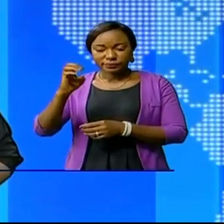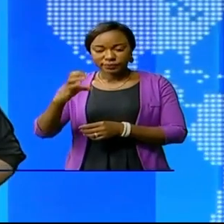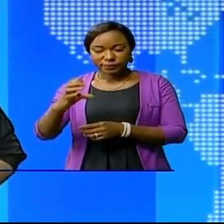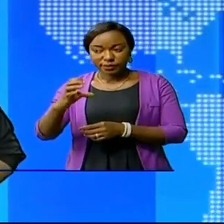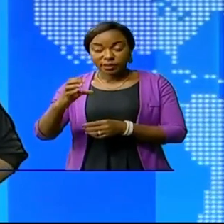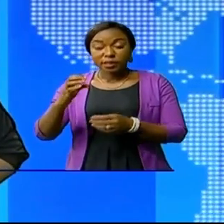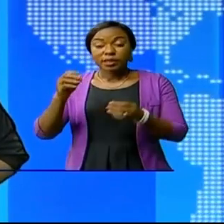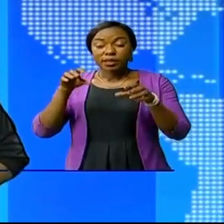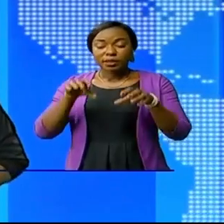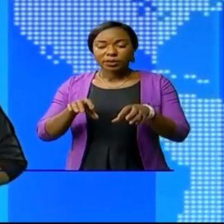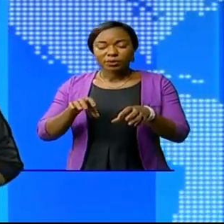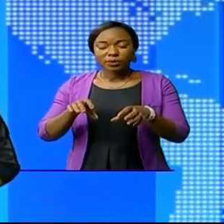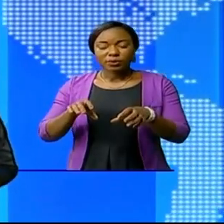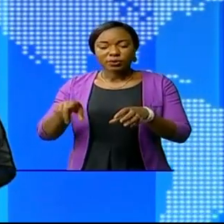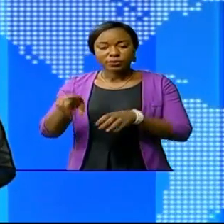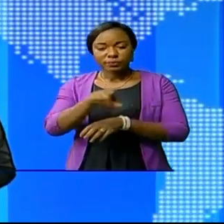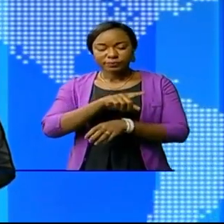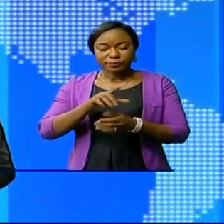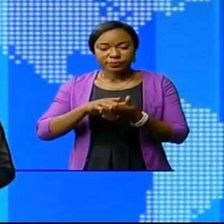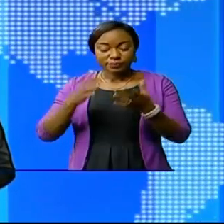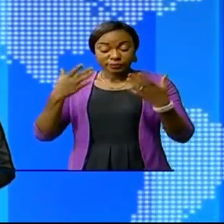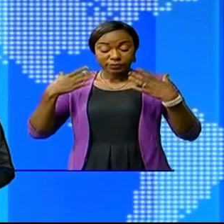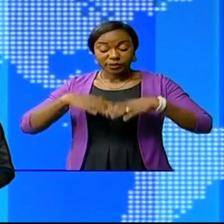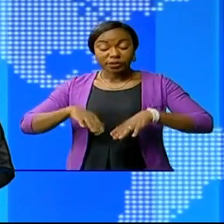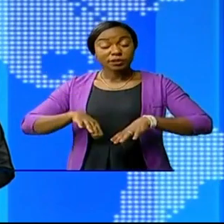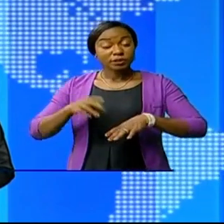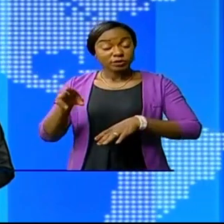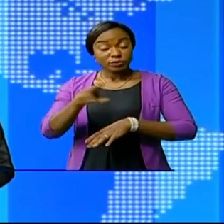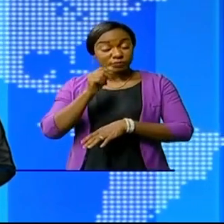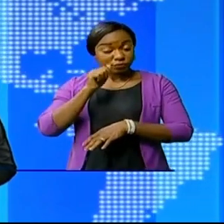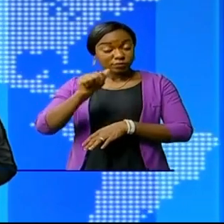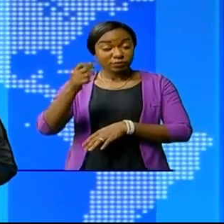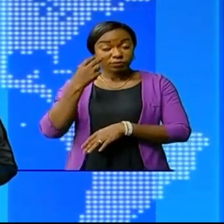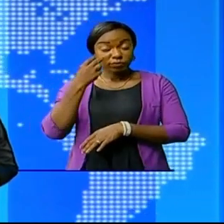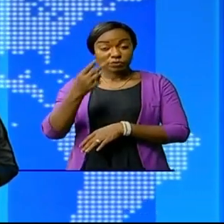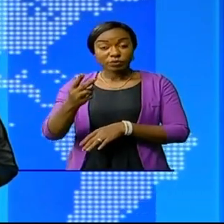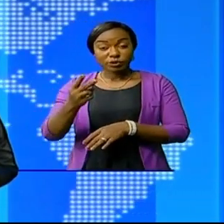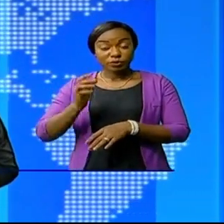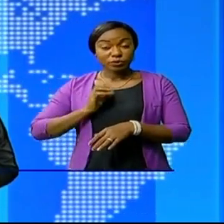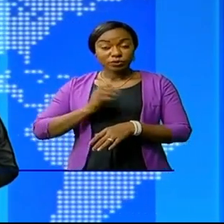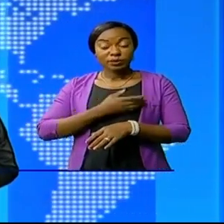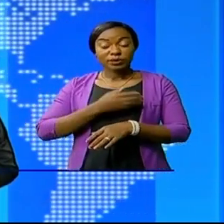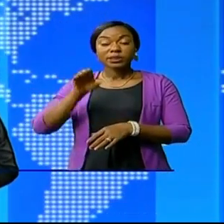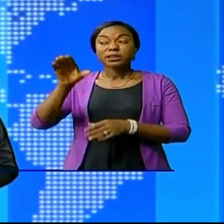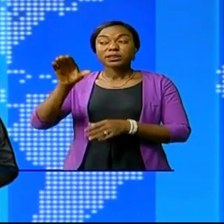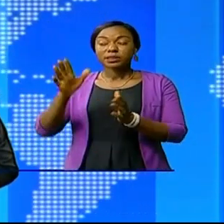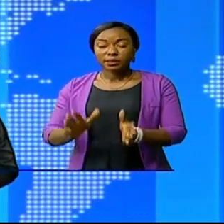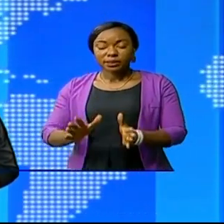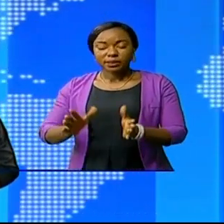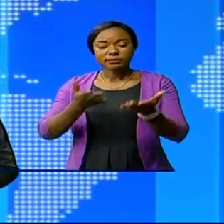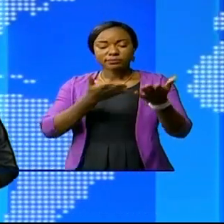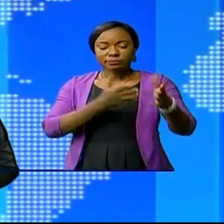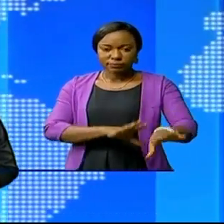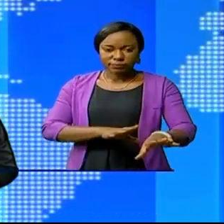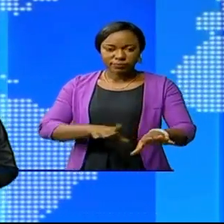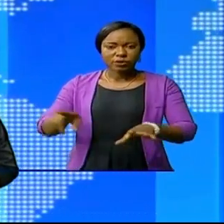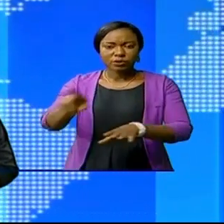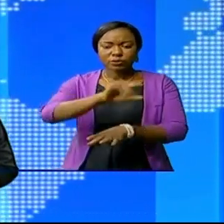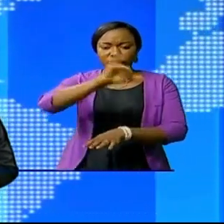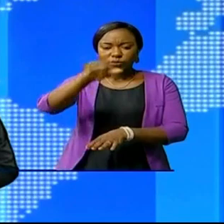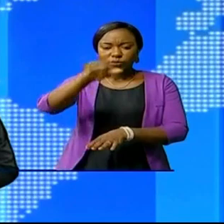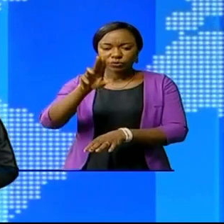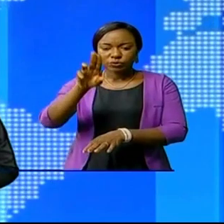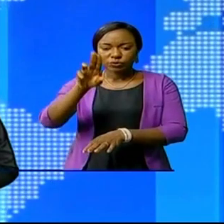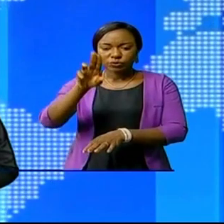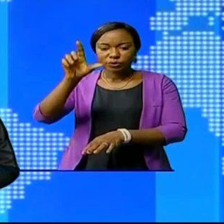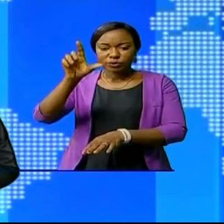justifie même notre habillement ce jour en noir. Jules Lombokashita, une figure très connue sur les antennes de la